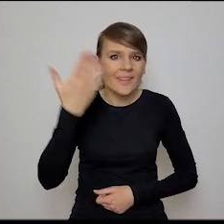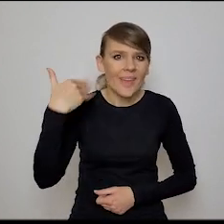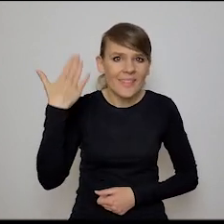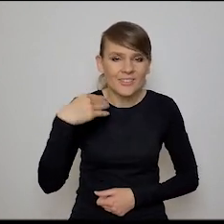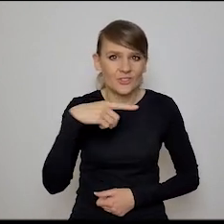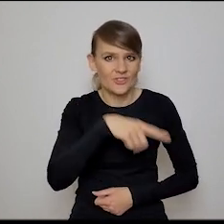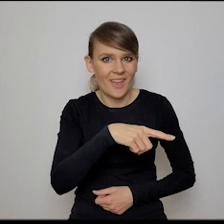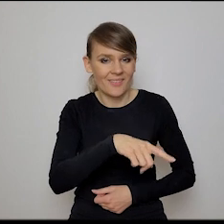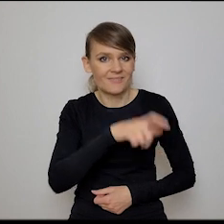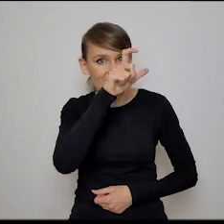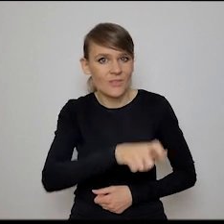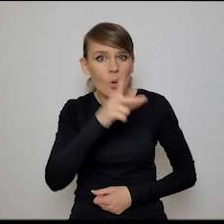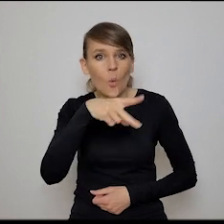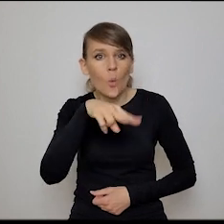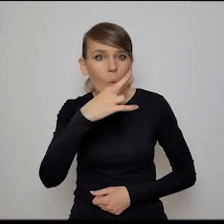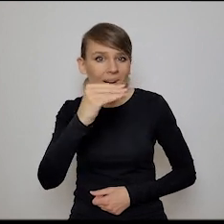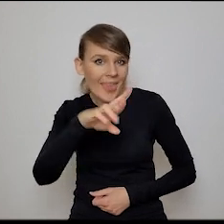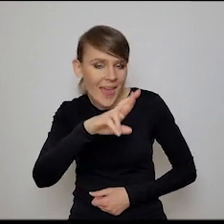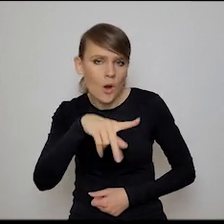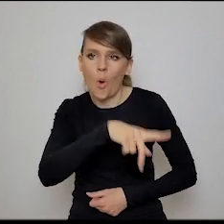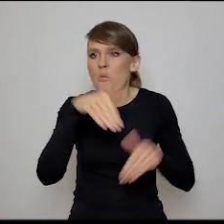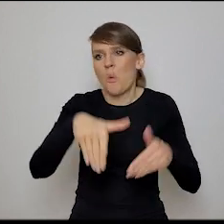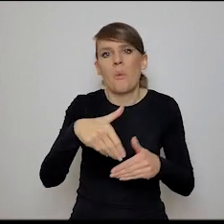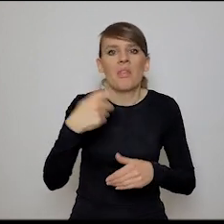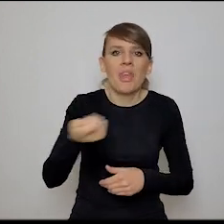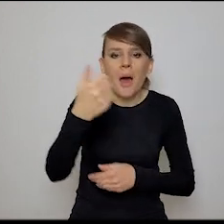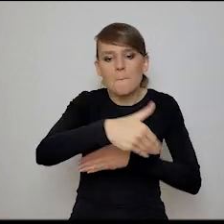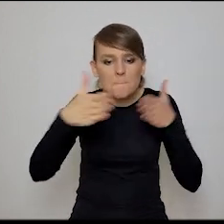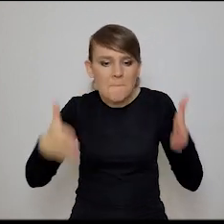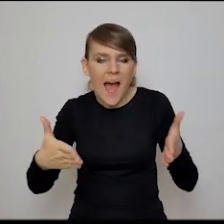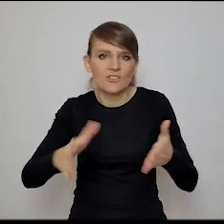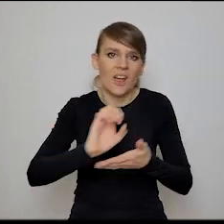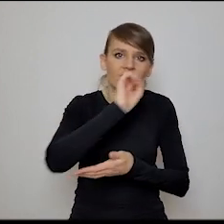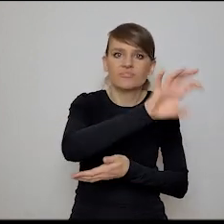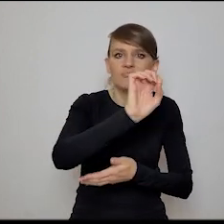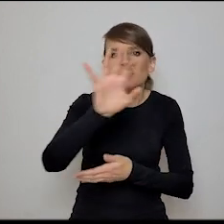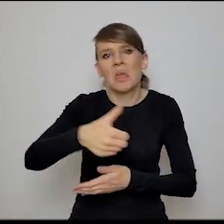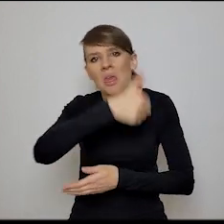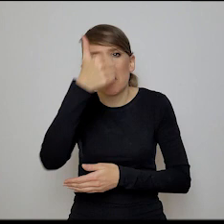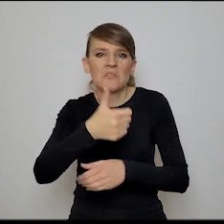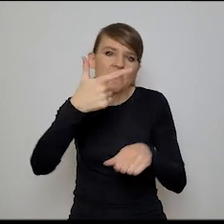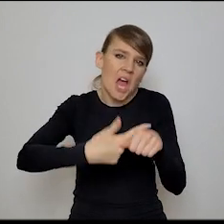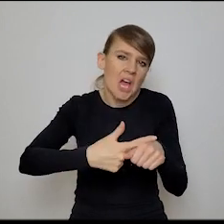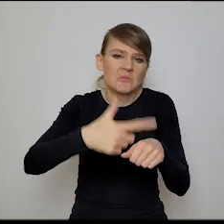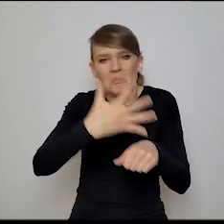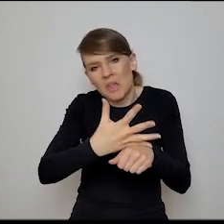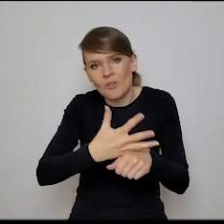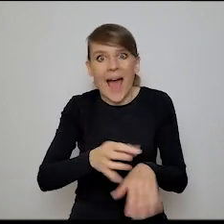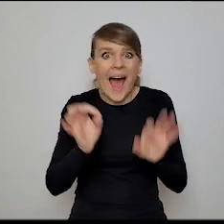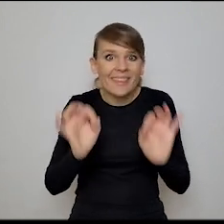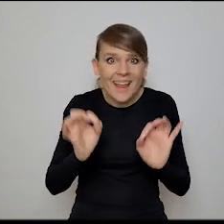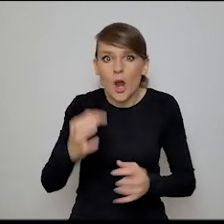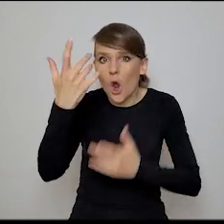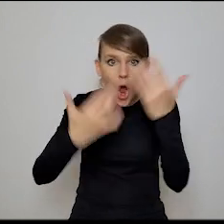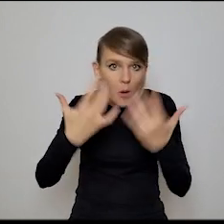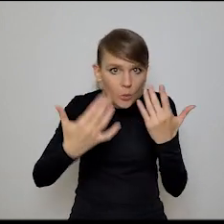kurier, to on mógł sobie pojechać i tam tych paczek rozwoził pięćdziesiąt dziennie, może dwadzieścia, a teraz mój komputer